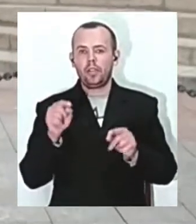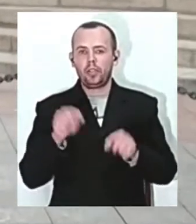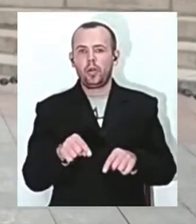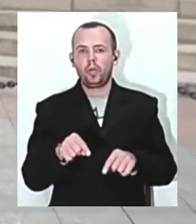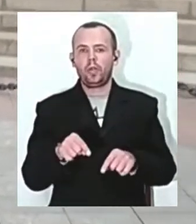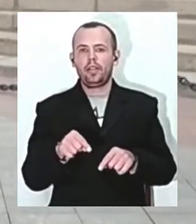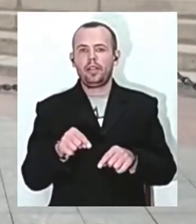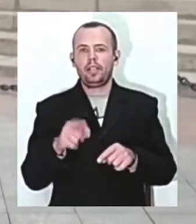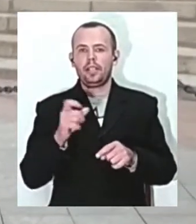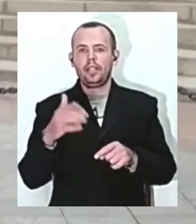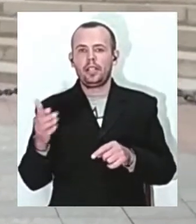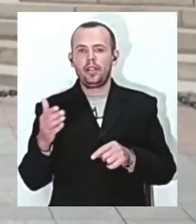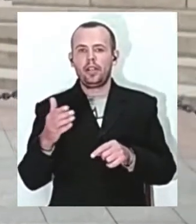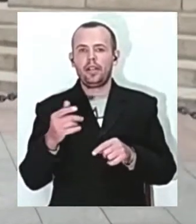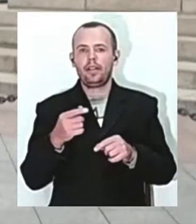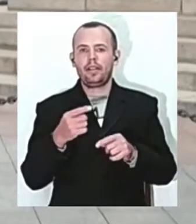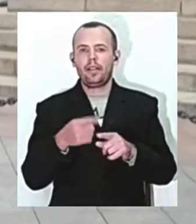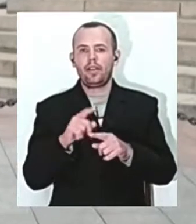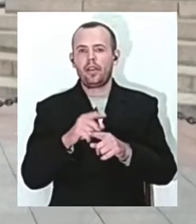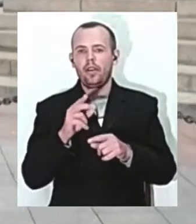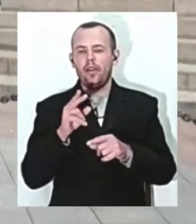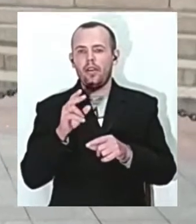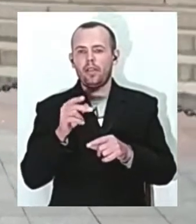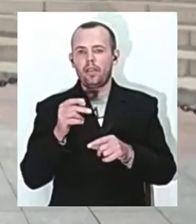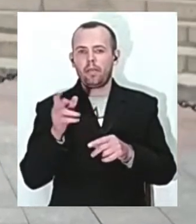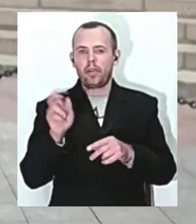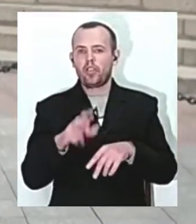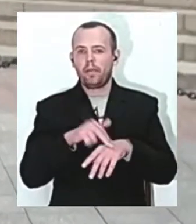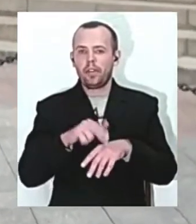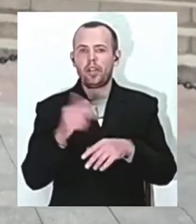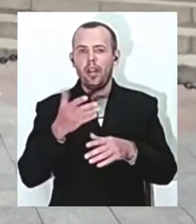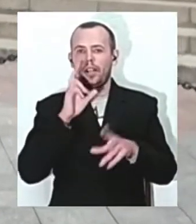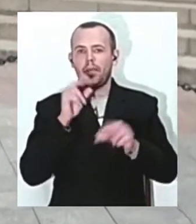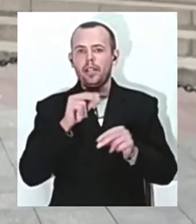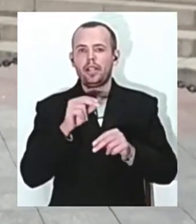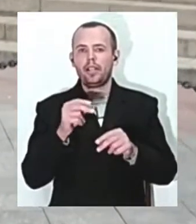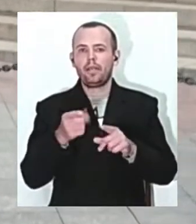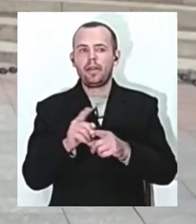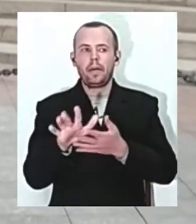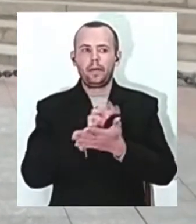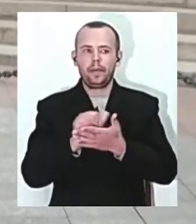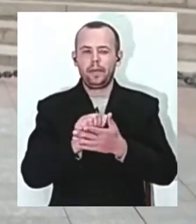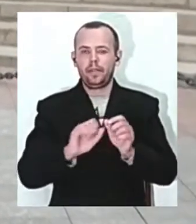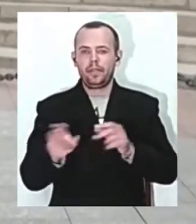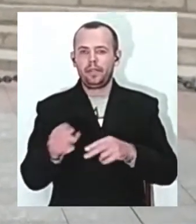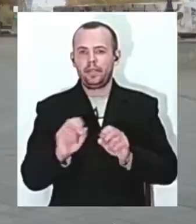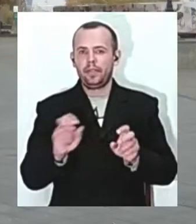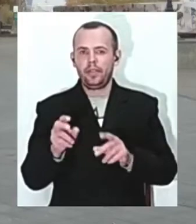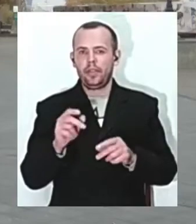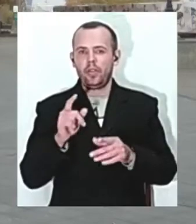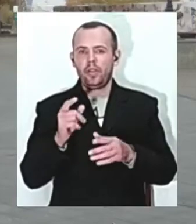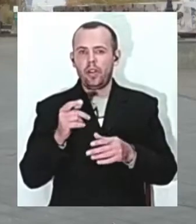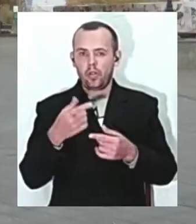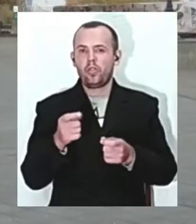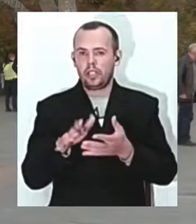Варанцовської колони, прийшла поліція, яка намагалася це все зруйнувати. Ну, як намагалася? Вони його зруйнували по факту.